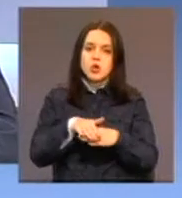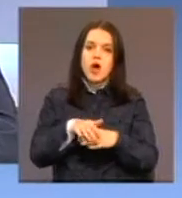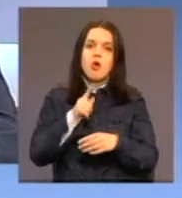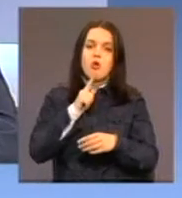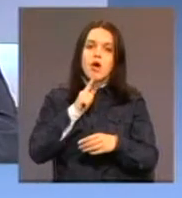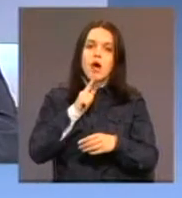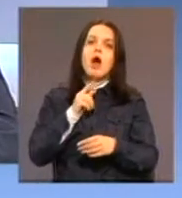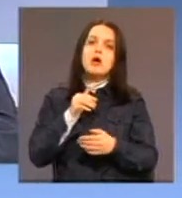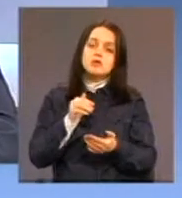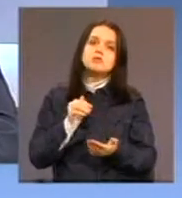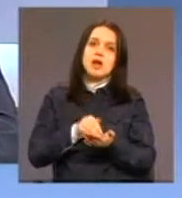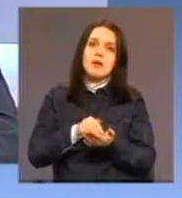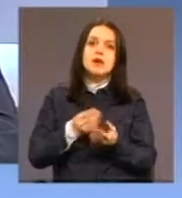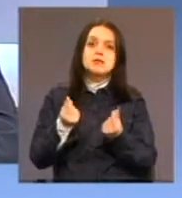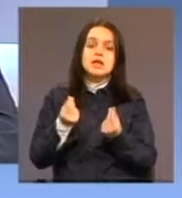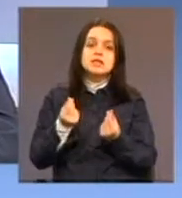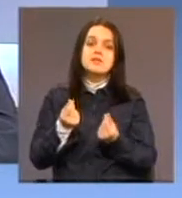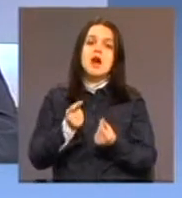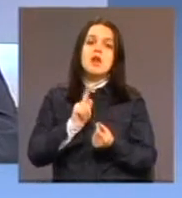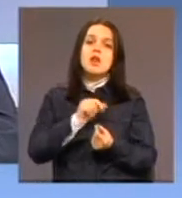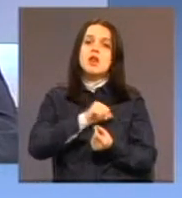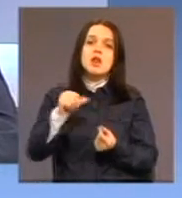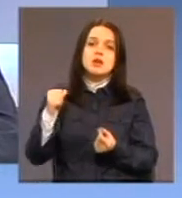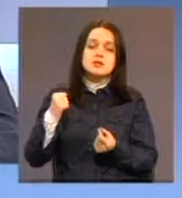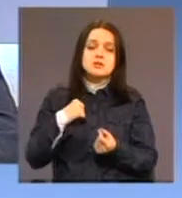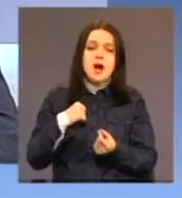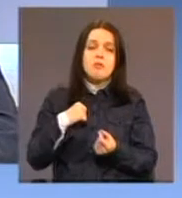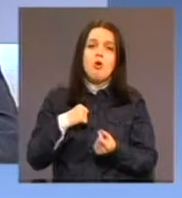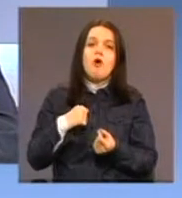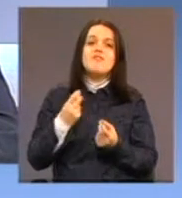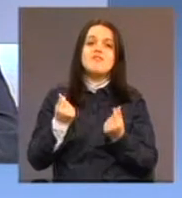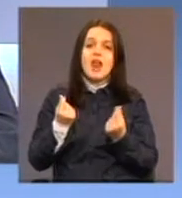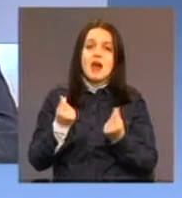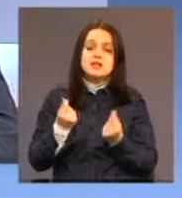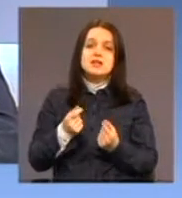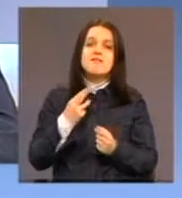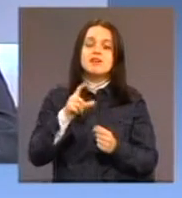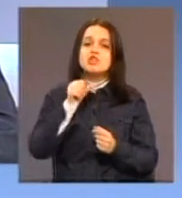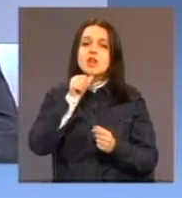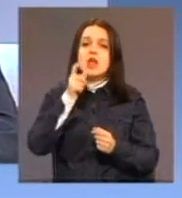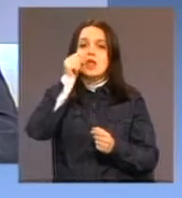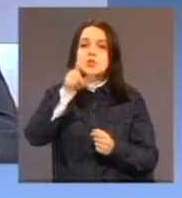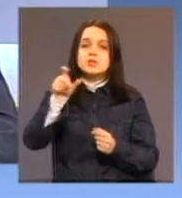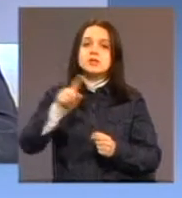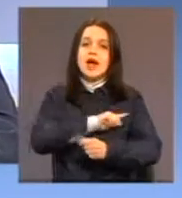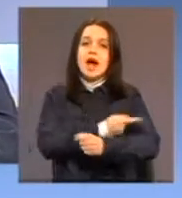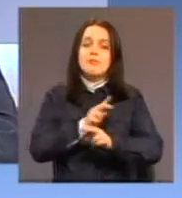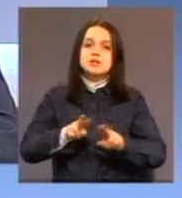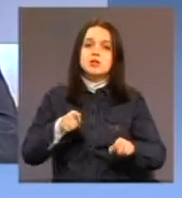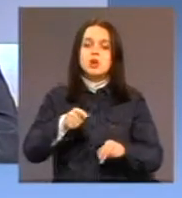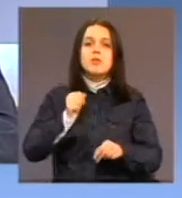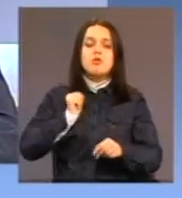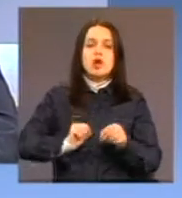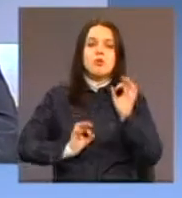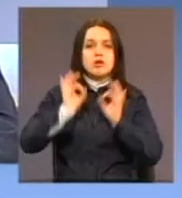određena sredstva, ne samo financijska, nego određene resurse vezane za ljudske kapacitete. To treba je, dakle, precijeniti sami